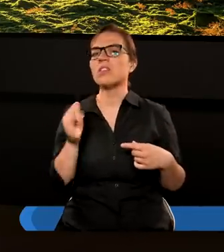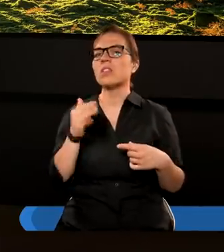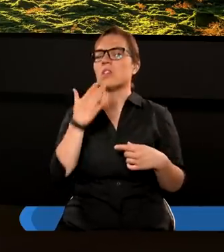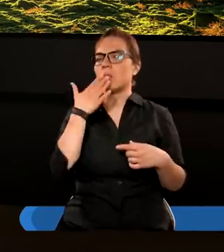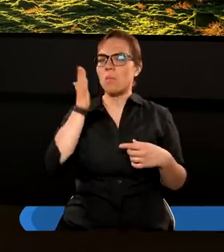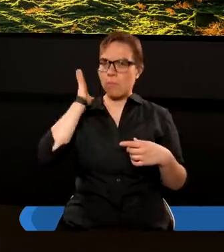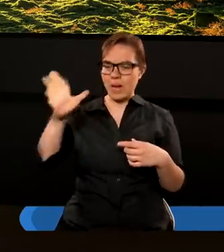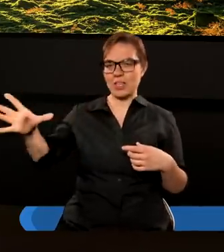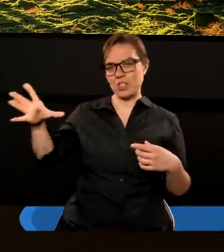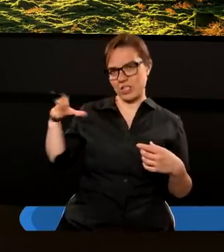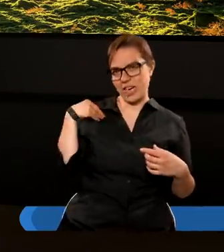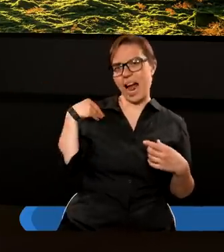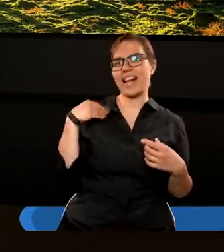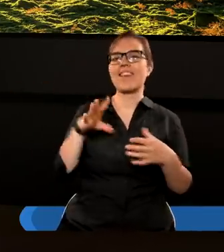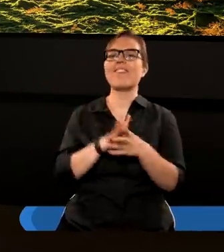będziesz ze mną w raju.